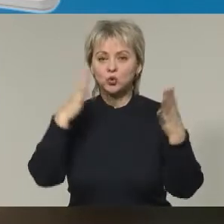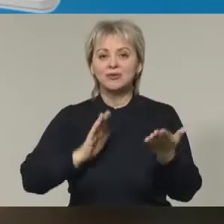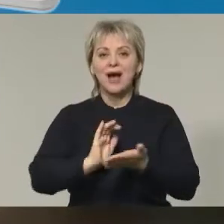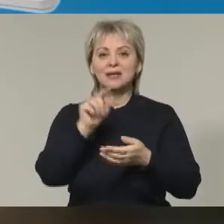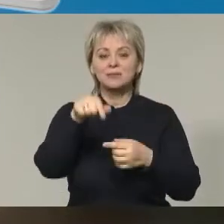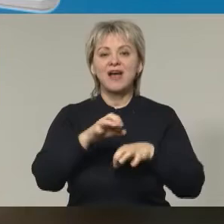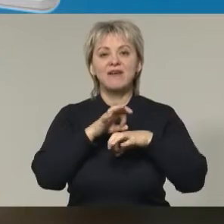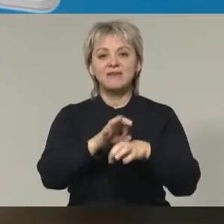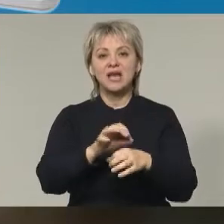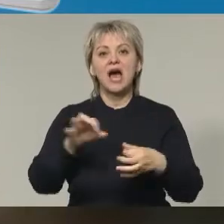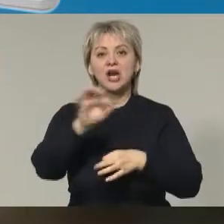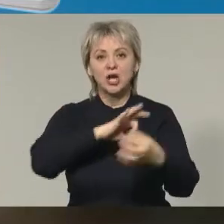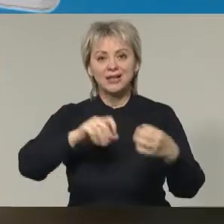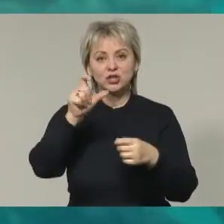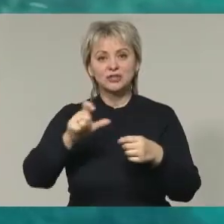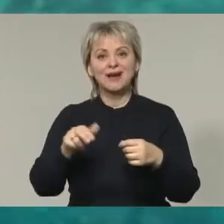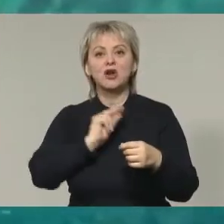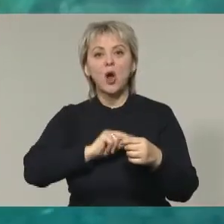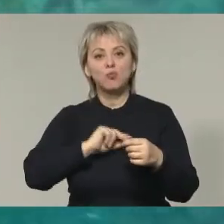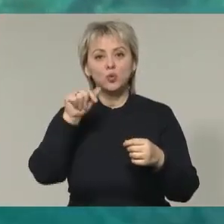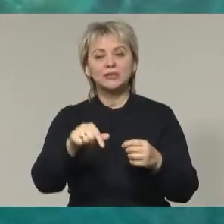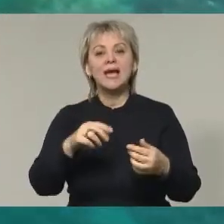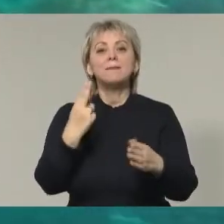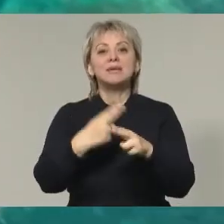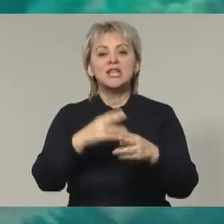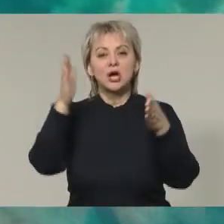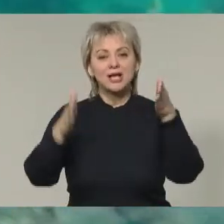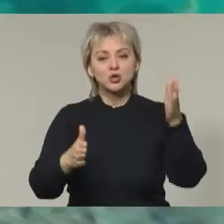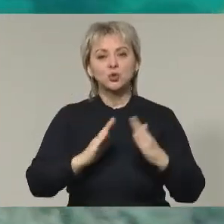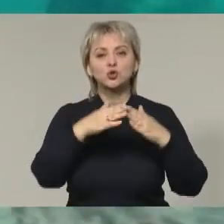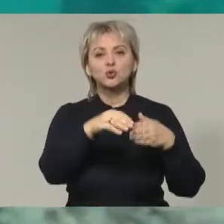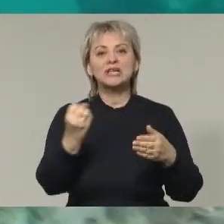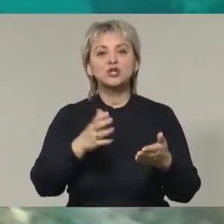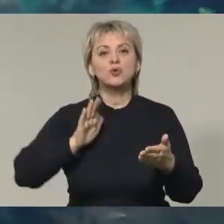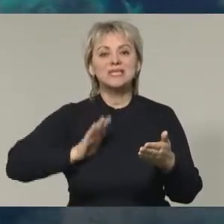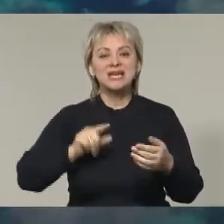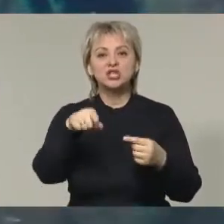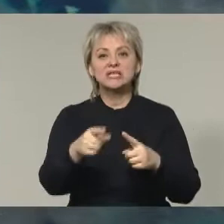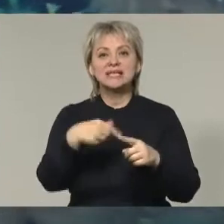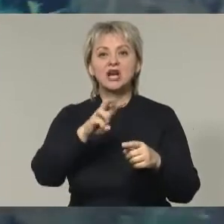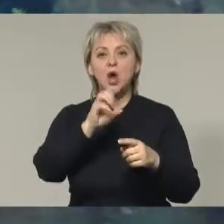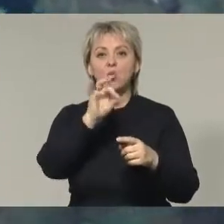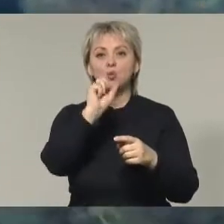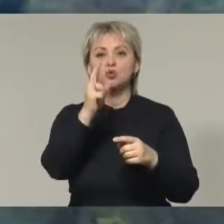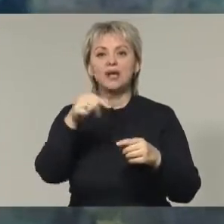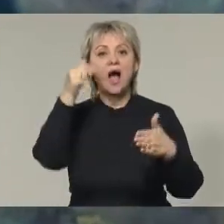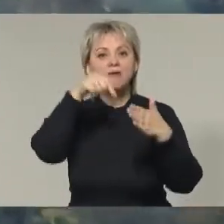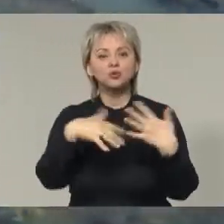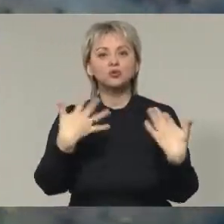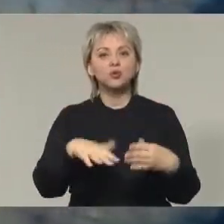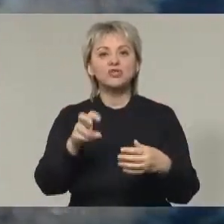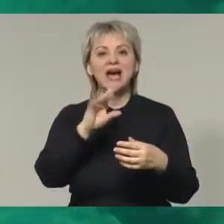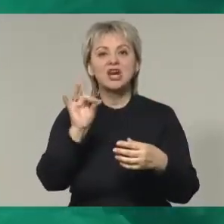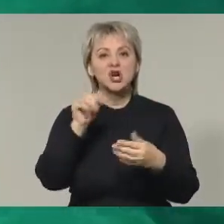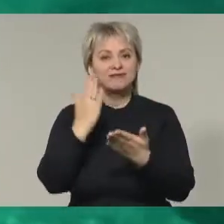право проведения археологических работ. Металлические конструкции судна еще держатся за счет ракушек моллюсков, хотя внутри уже съеден